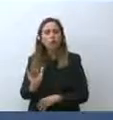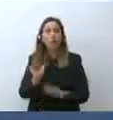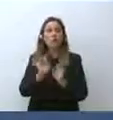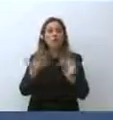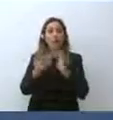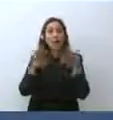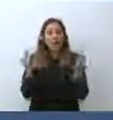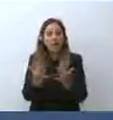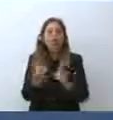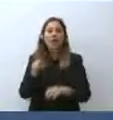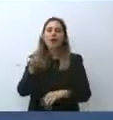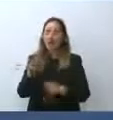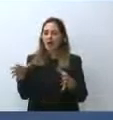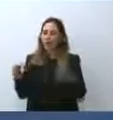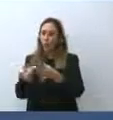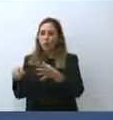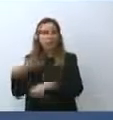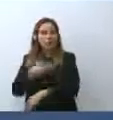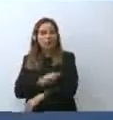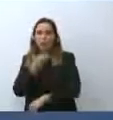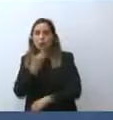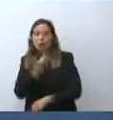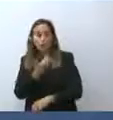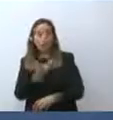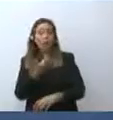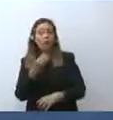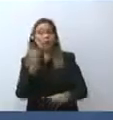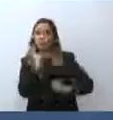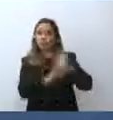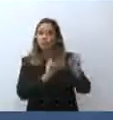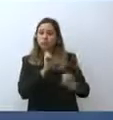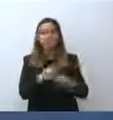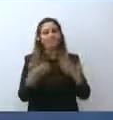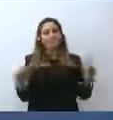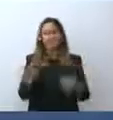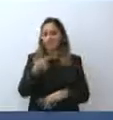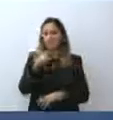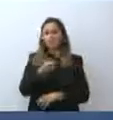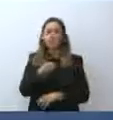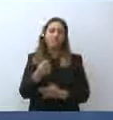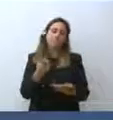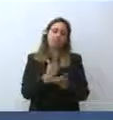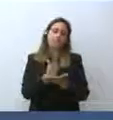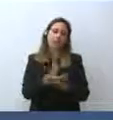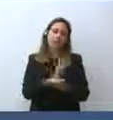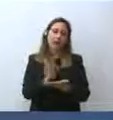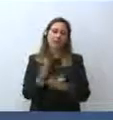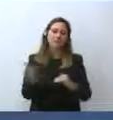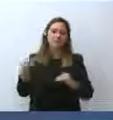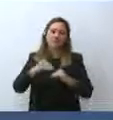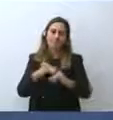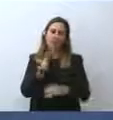Basta, non dico più una parola perché voglio guardare appunto al lato positivo della